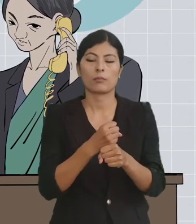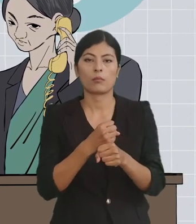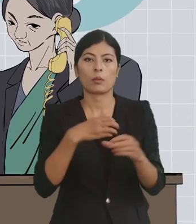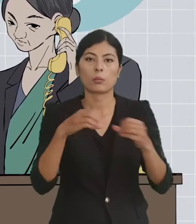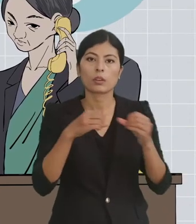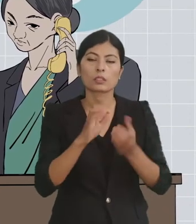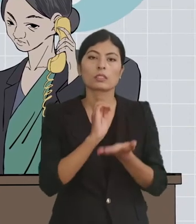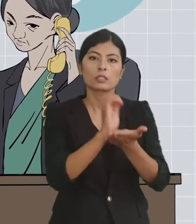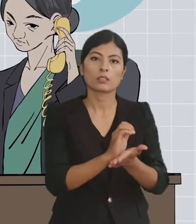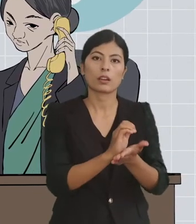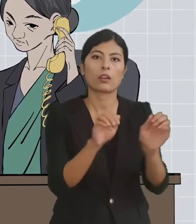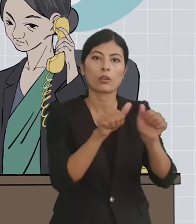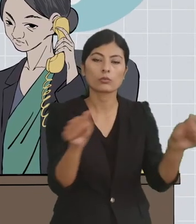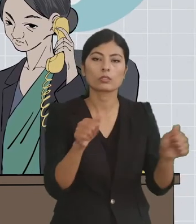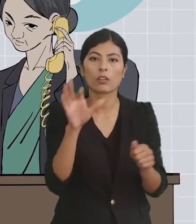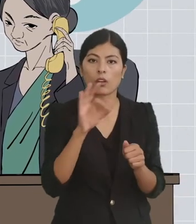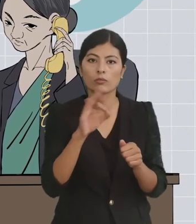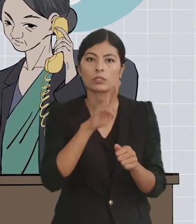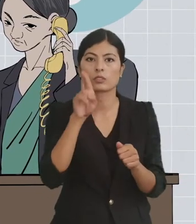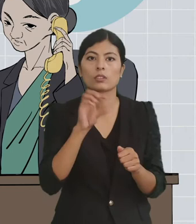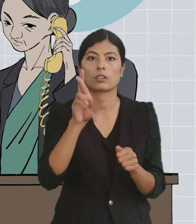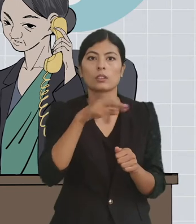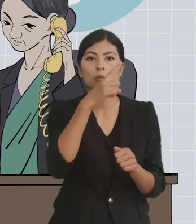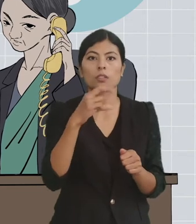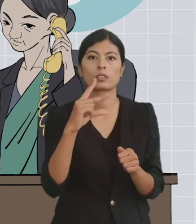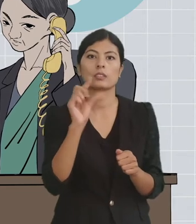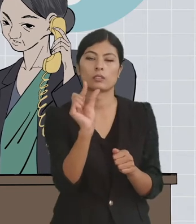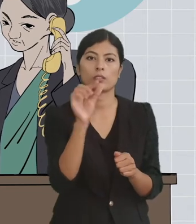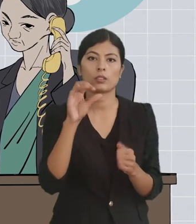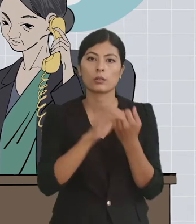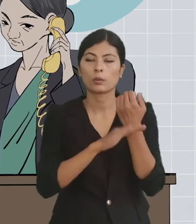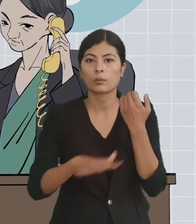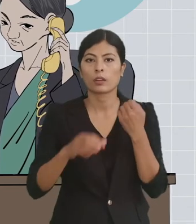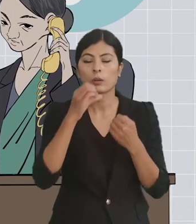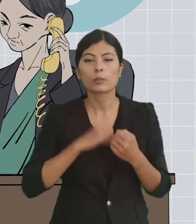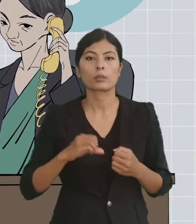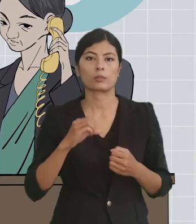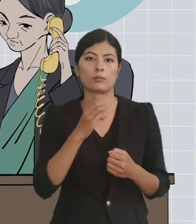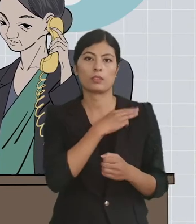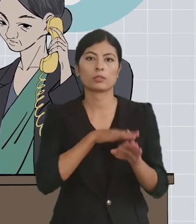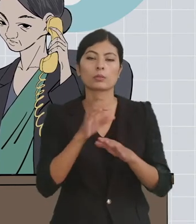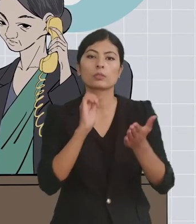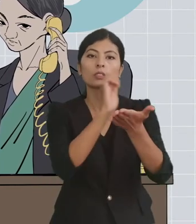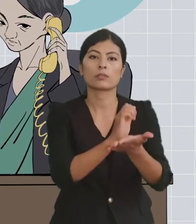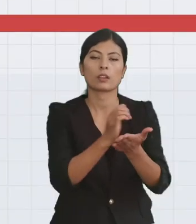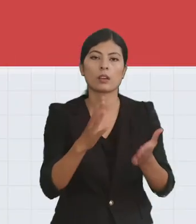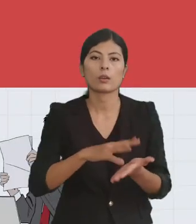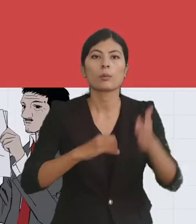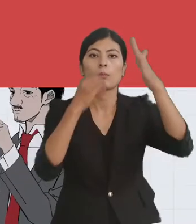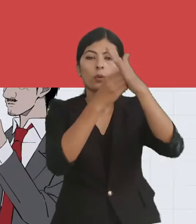सेवा प्रदायक निकाहरू तथा प्रेशन प्रणाली को मादे मड़ पीडित प्रवावित हरू को सेवा को पुमुच मा अभिबिरिते गरने